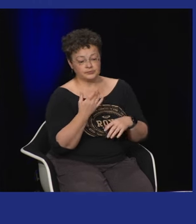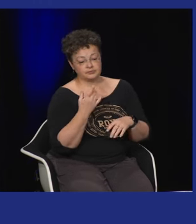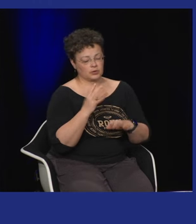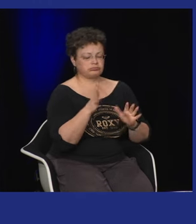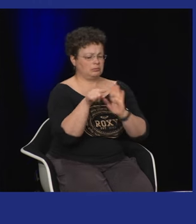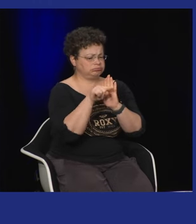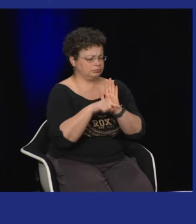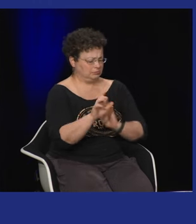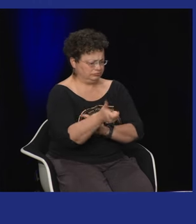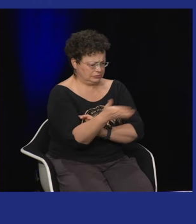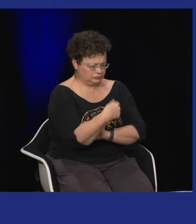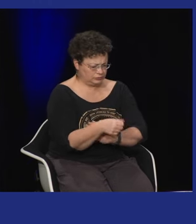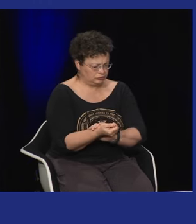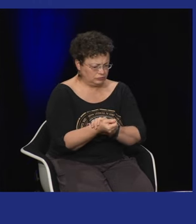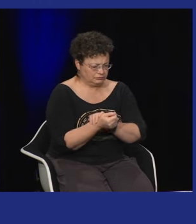alors